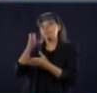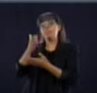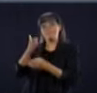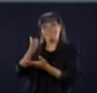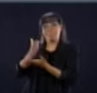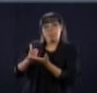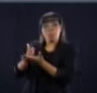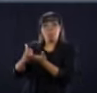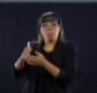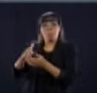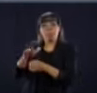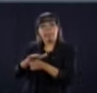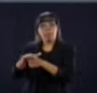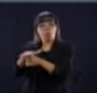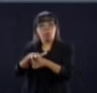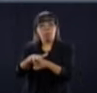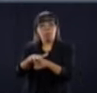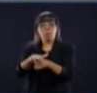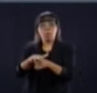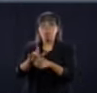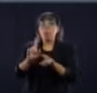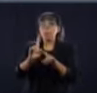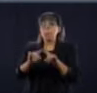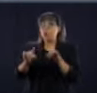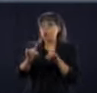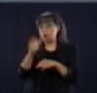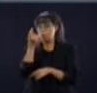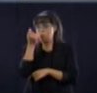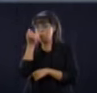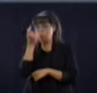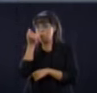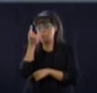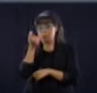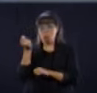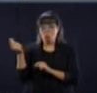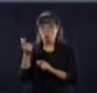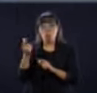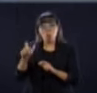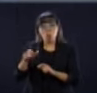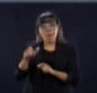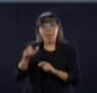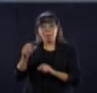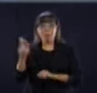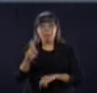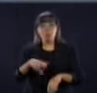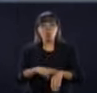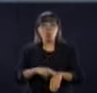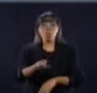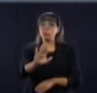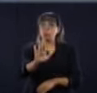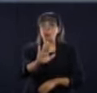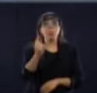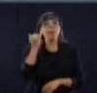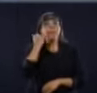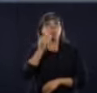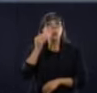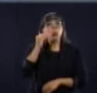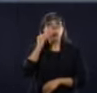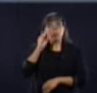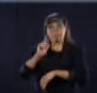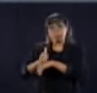encore aux Québécois et aux Québécoises d'éviter les déplacements superflus. Ce n'est pas le temps de se